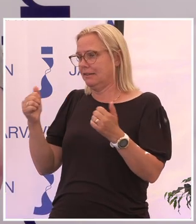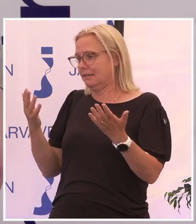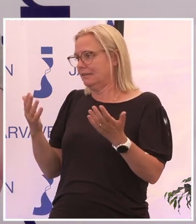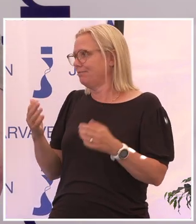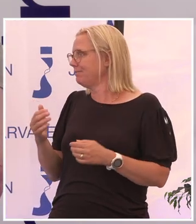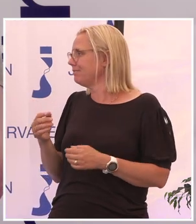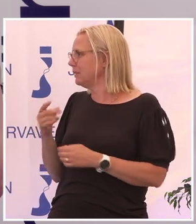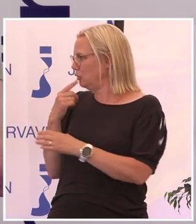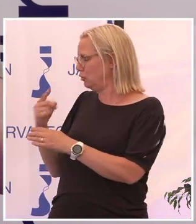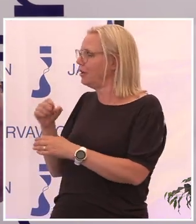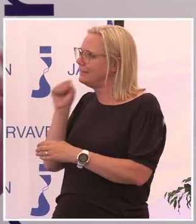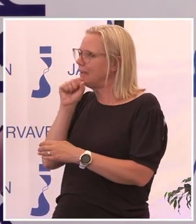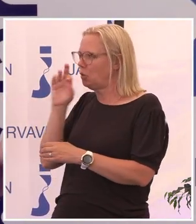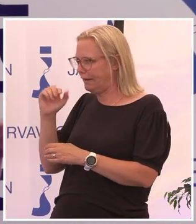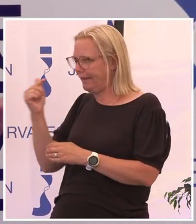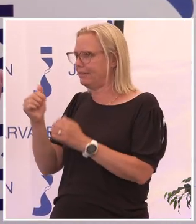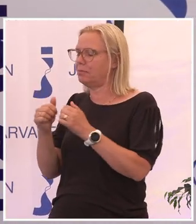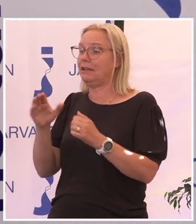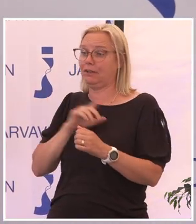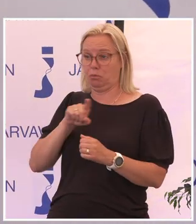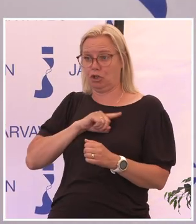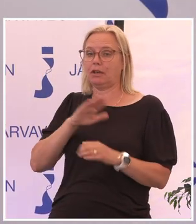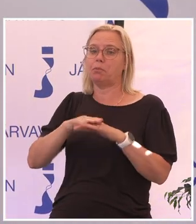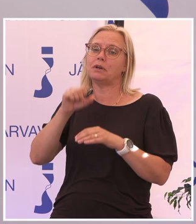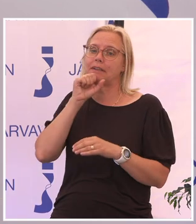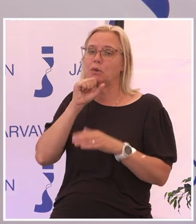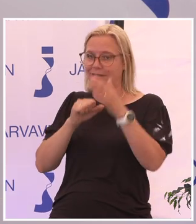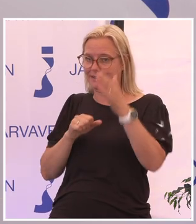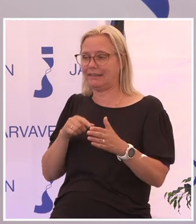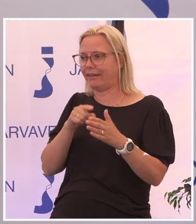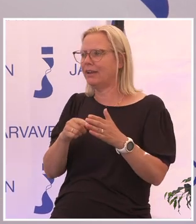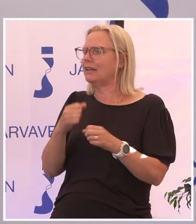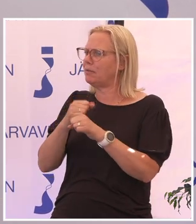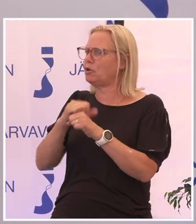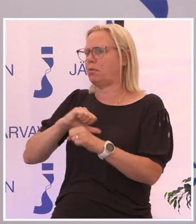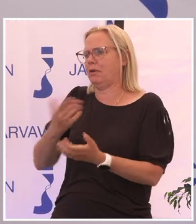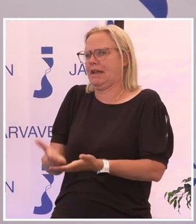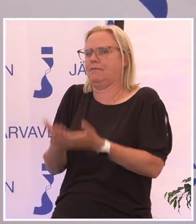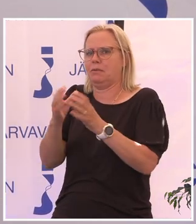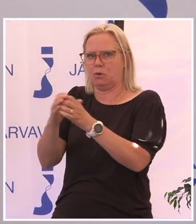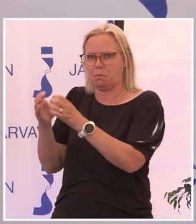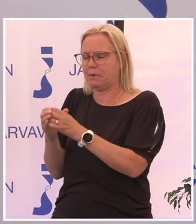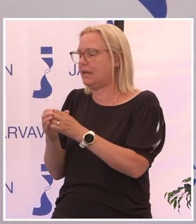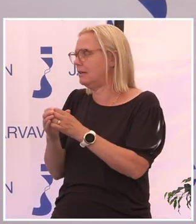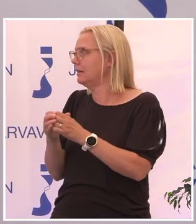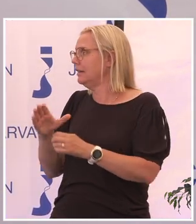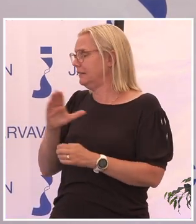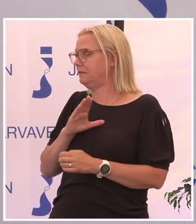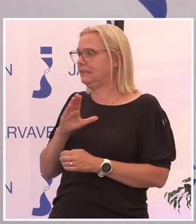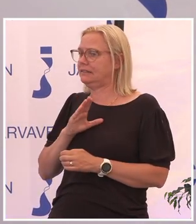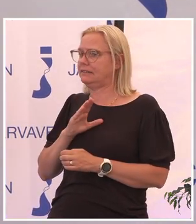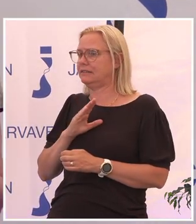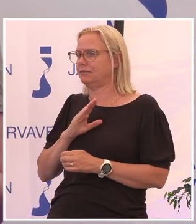Du nämnde senior. finns ju jättemycket på seniorsidan där man jobbar med självhjälpsgrupper. Det finns